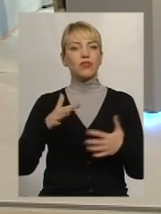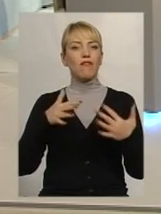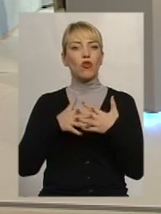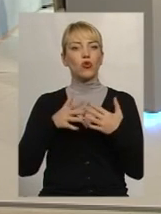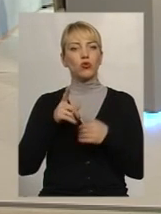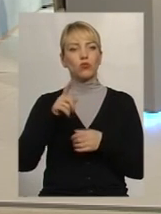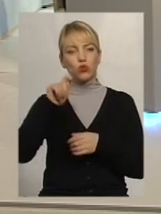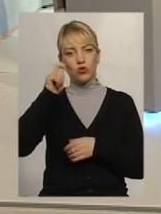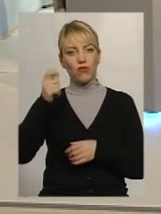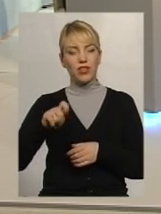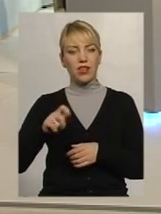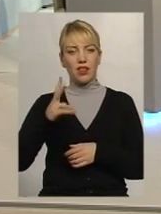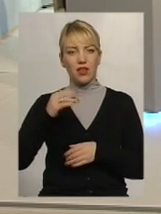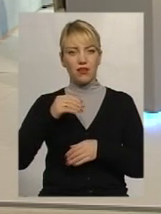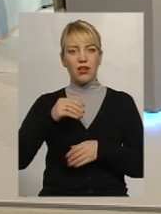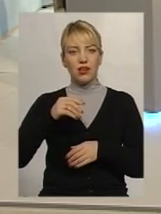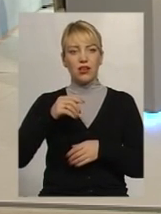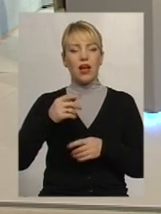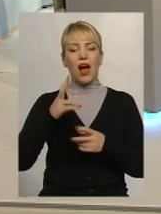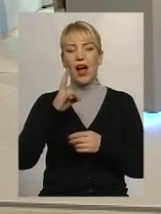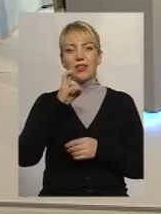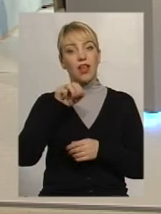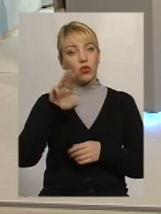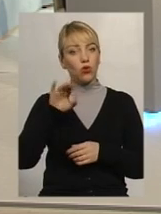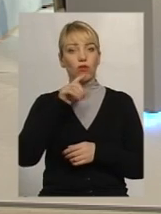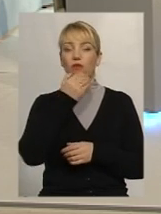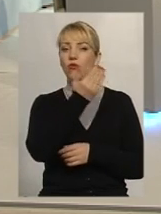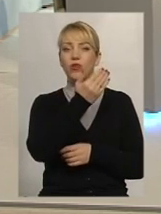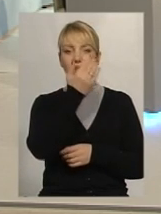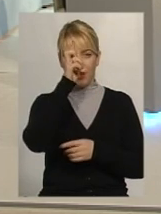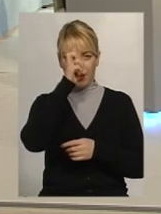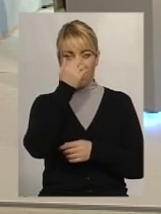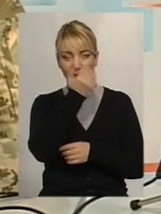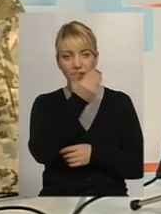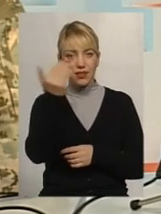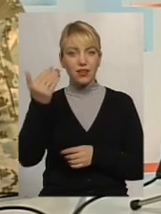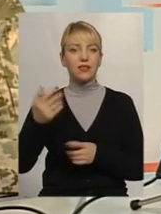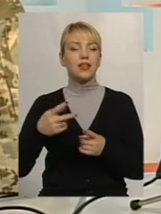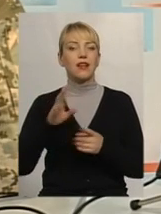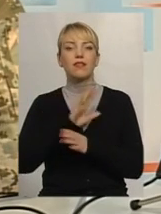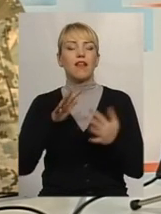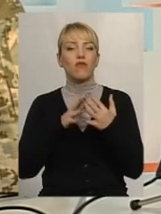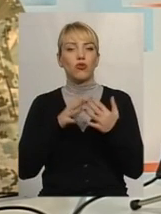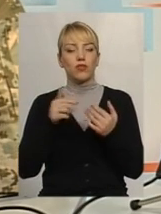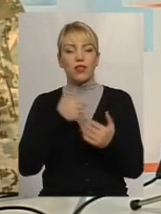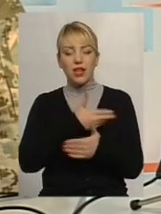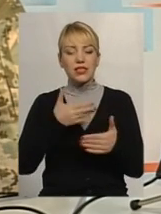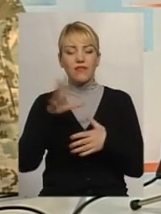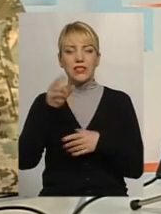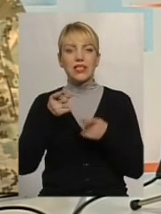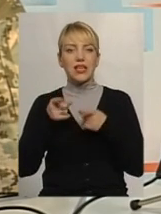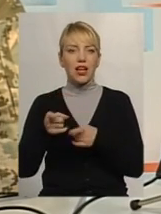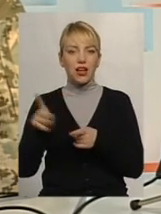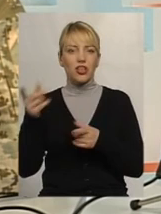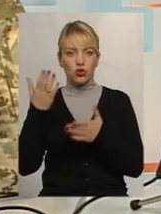війна, а країни НАТО не воюють. Ось так. Нас лякали все життя, що якщо ми будемо членами